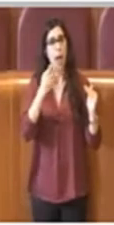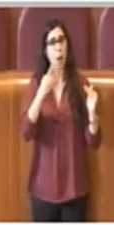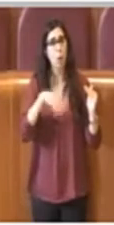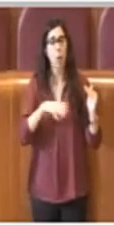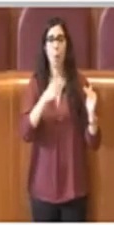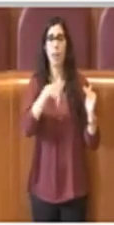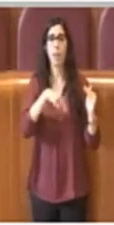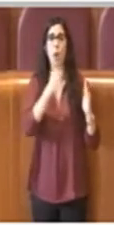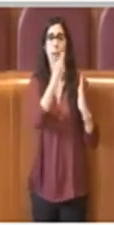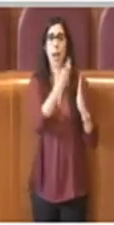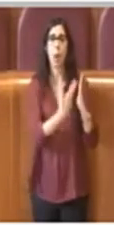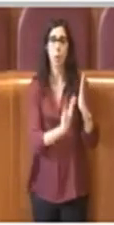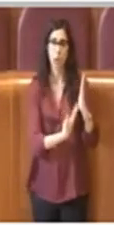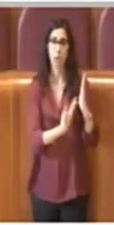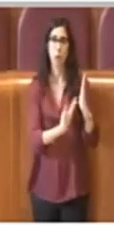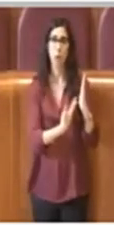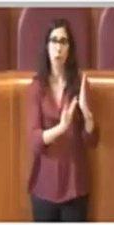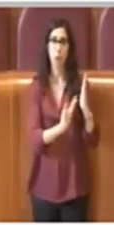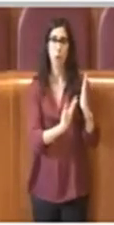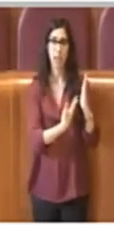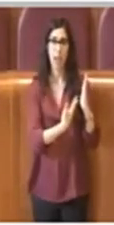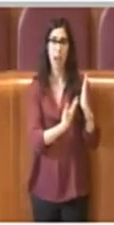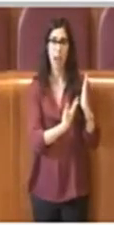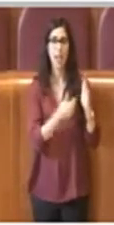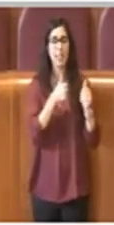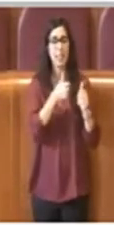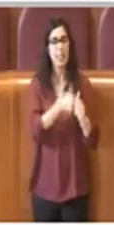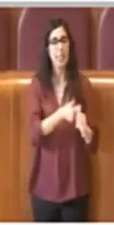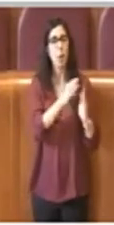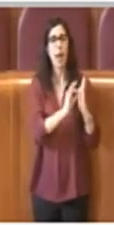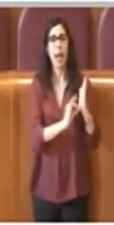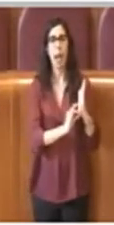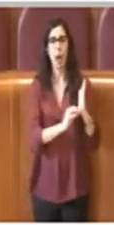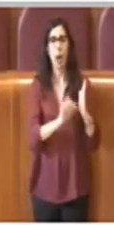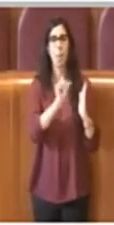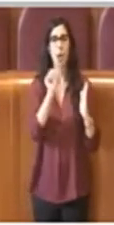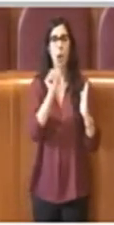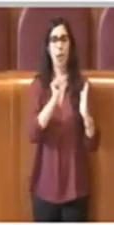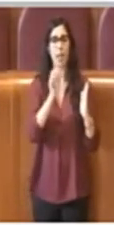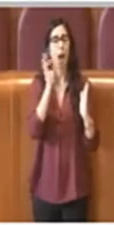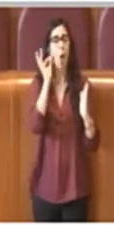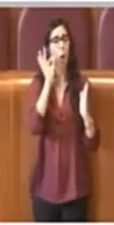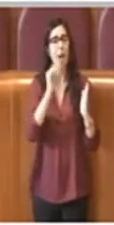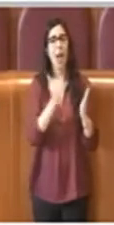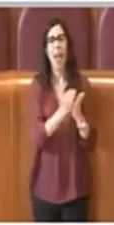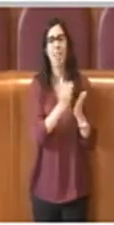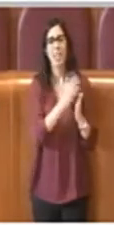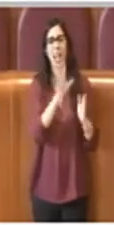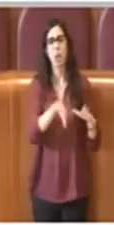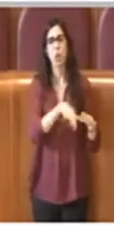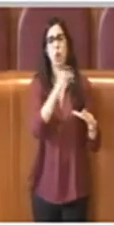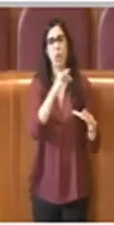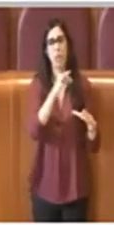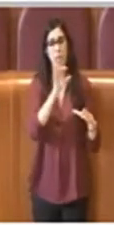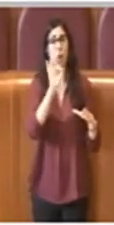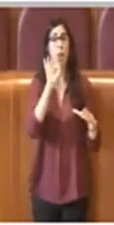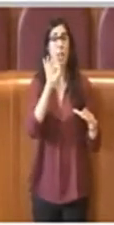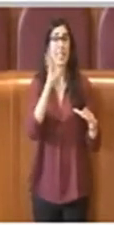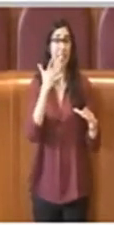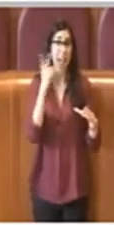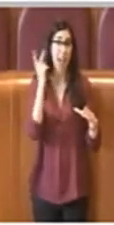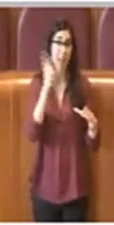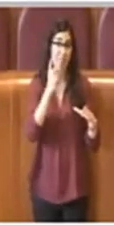semplici di priorità, per evitare di dover utilizzare esclusivamente lo strumento del sorteggio, previsto comunque in parità di punteggio.